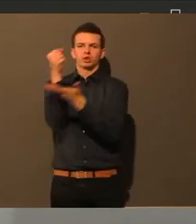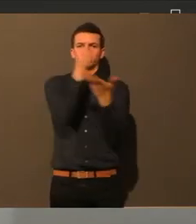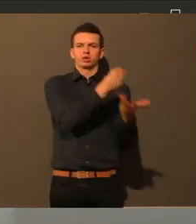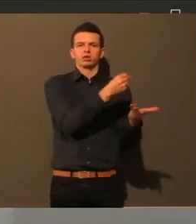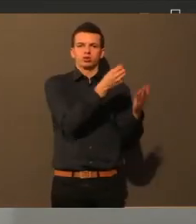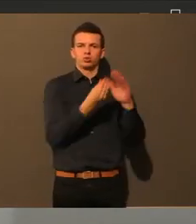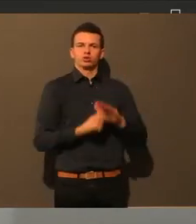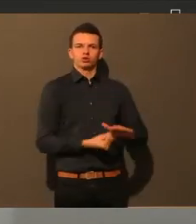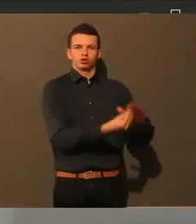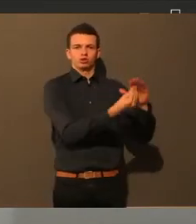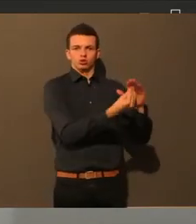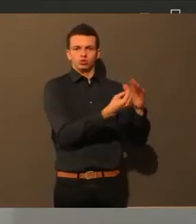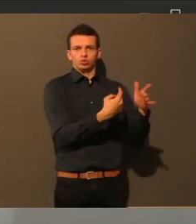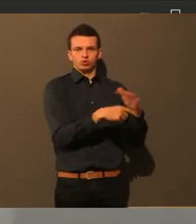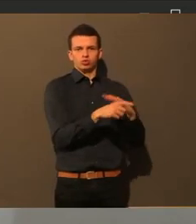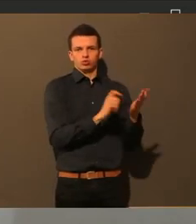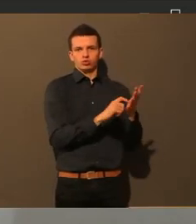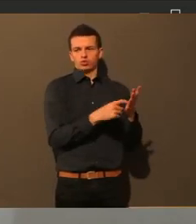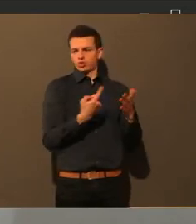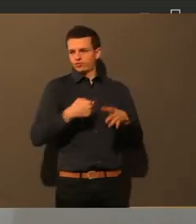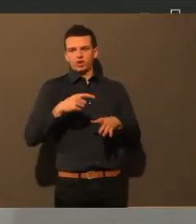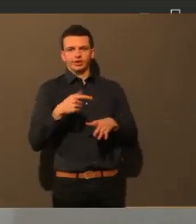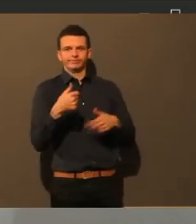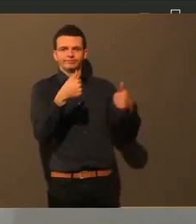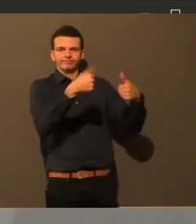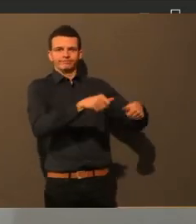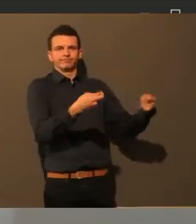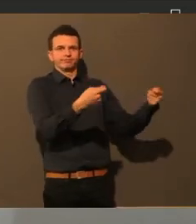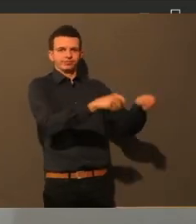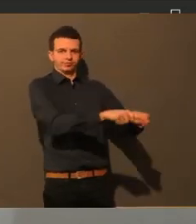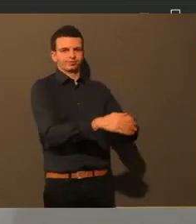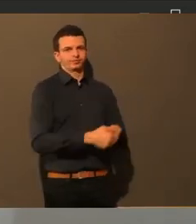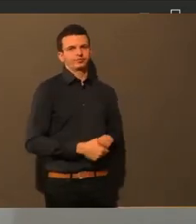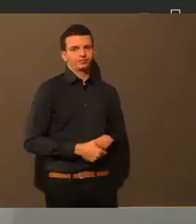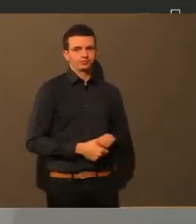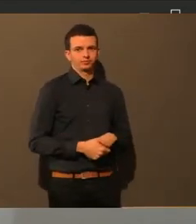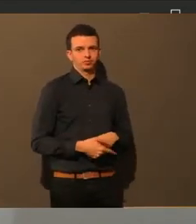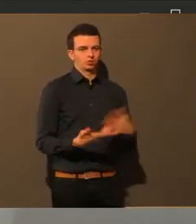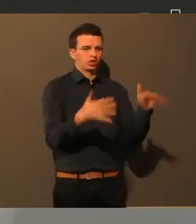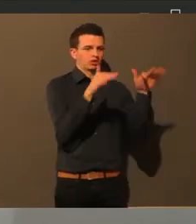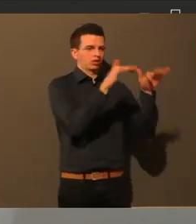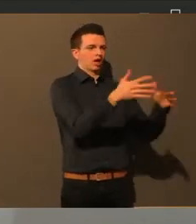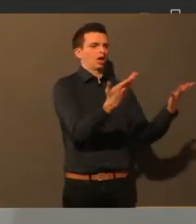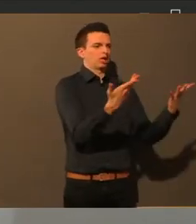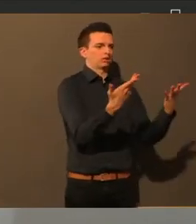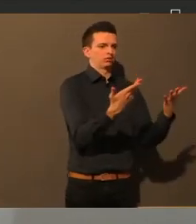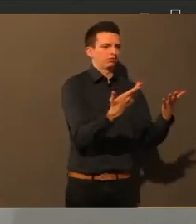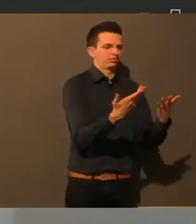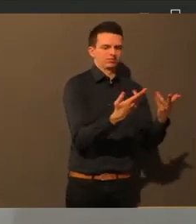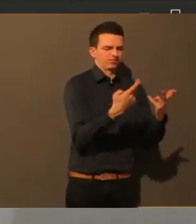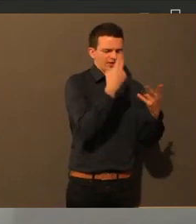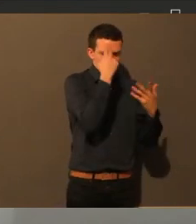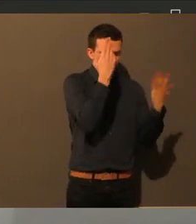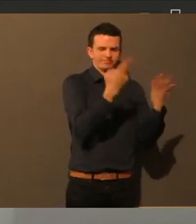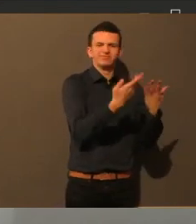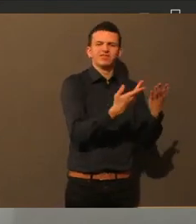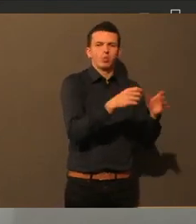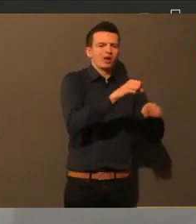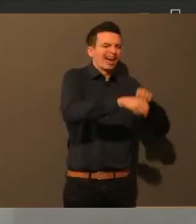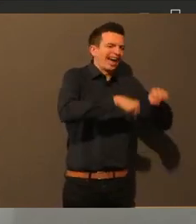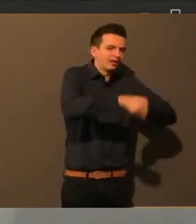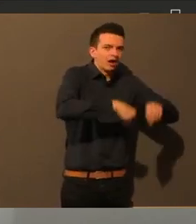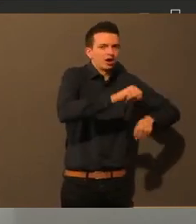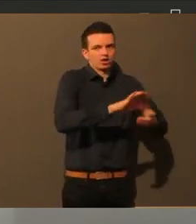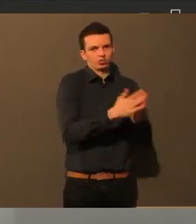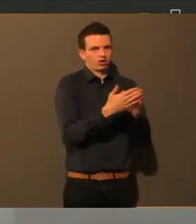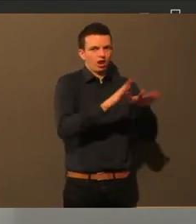Brennrad oder dieses, was weiß ich, was es da gibt, wenn die das verleihen wollen in der Zeit, können sie das natürlich tun, aber